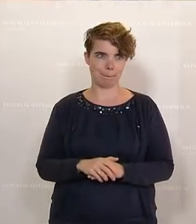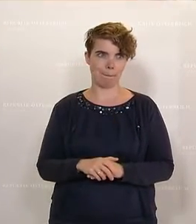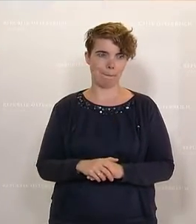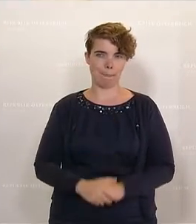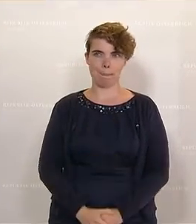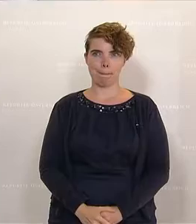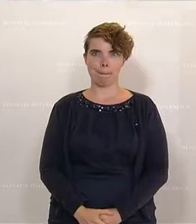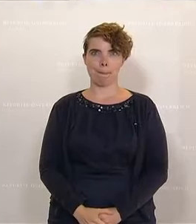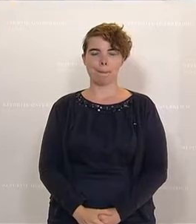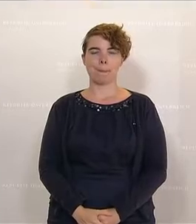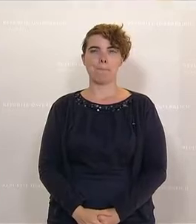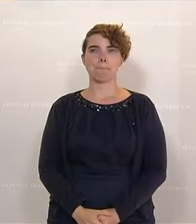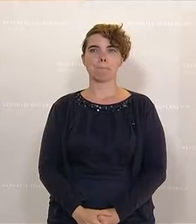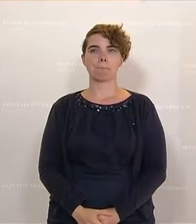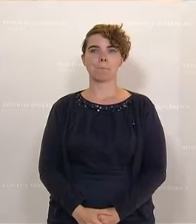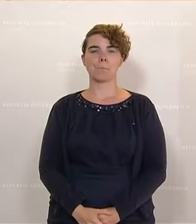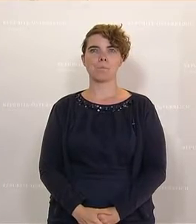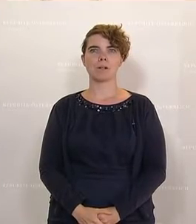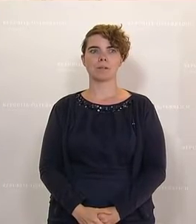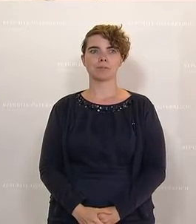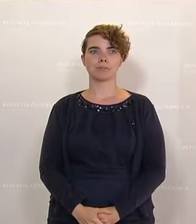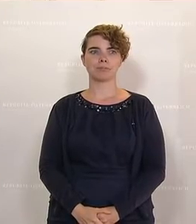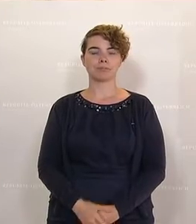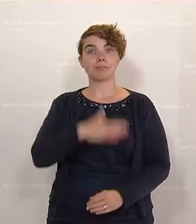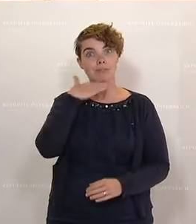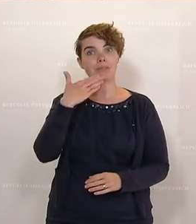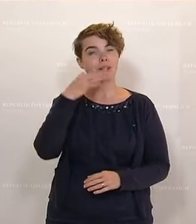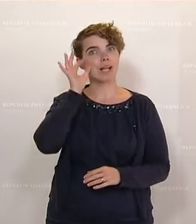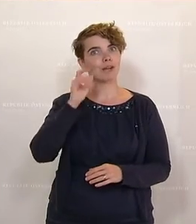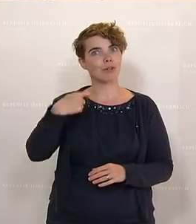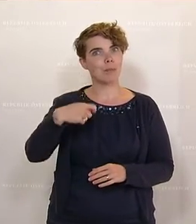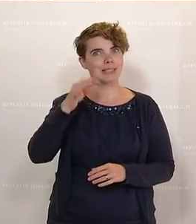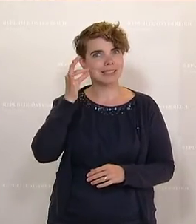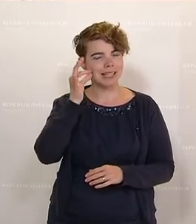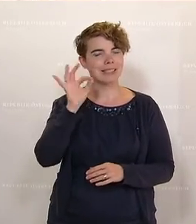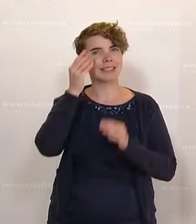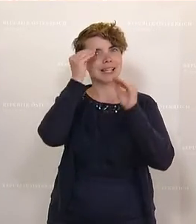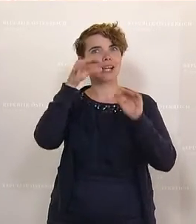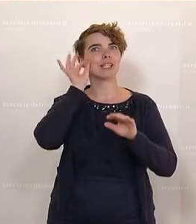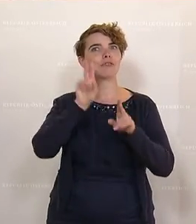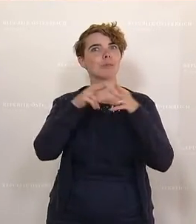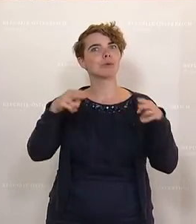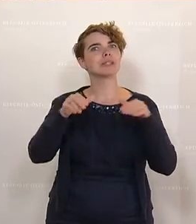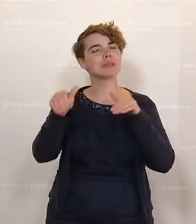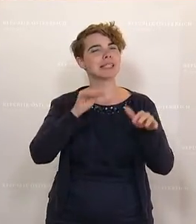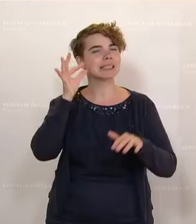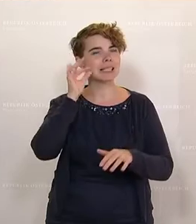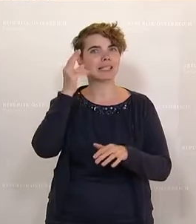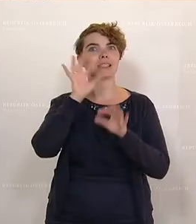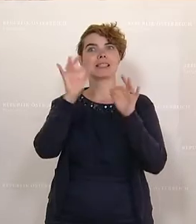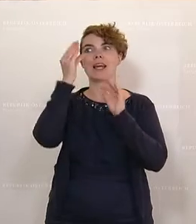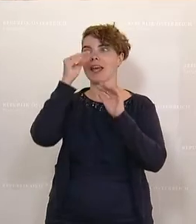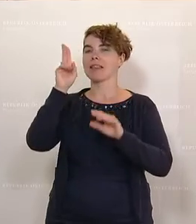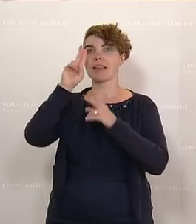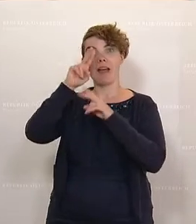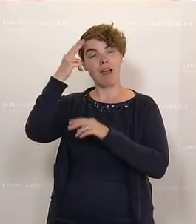abwertend konnotiert. Sogar Kinder müssten unter einer nicht geeigneten Unterbringung und einer herzlosen Politik leiden, so Krisper. Die Grundversorgung